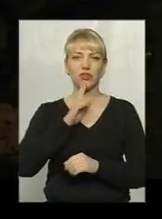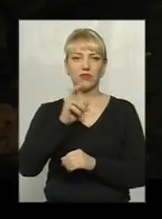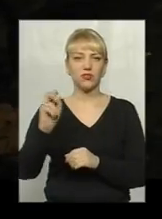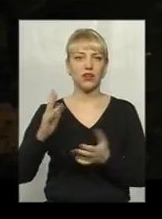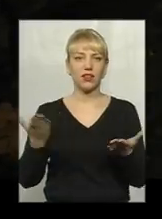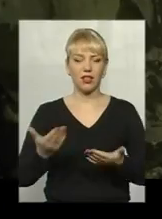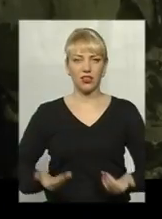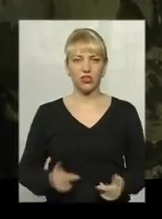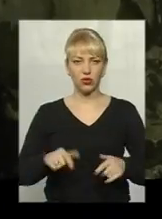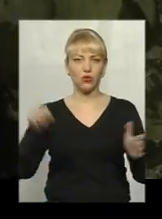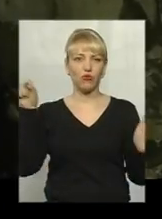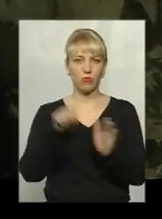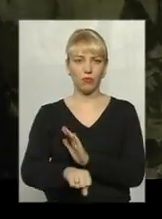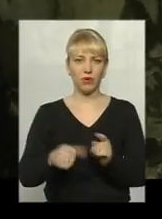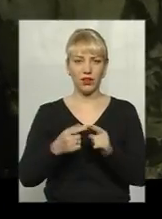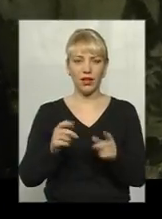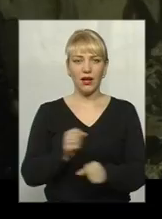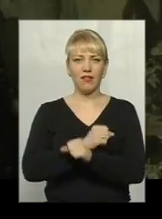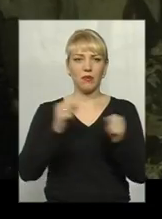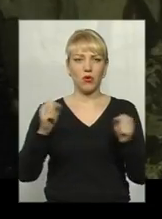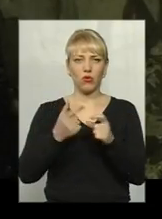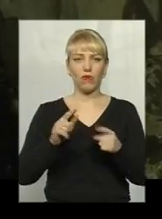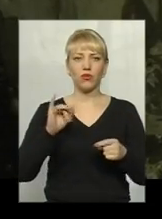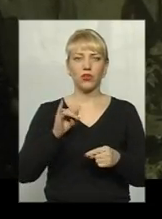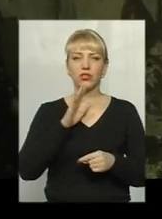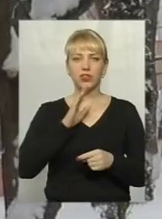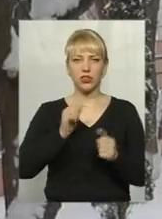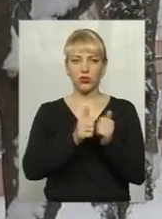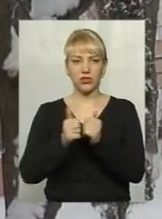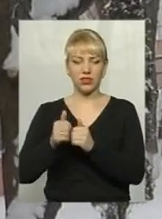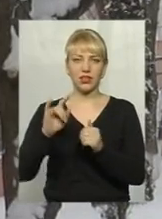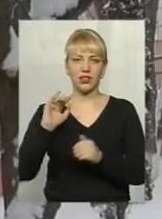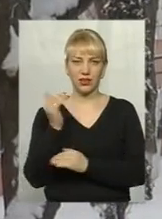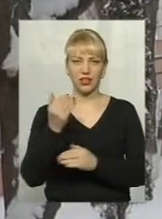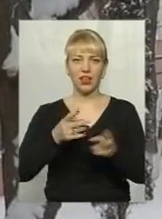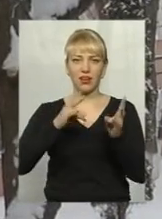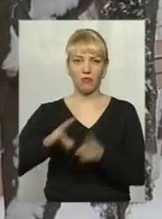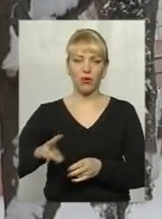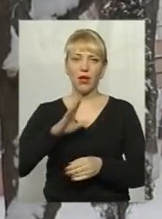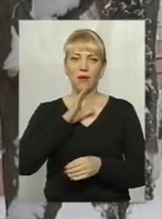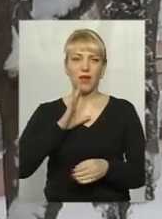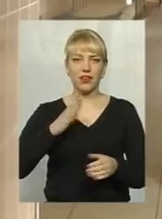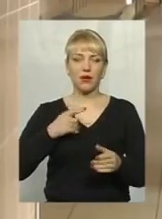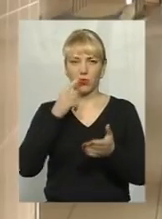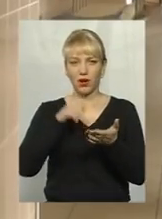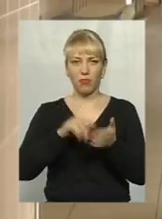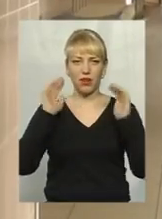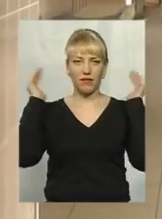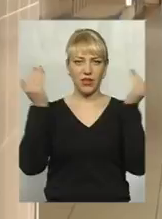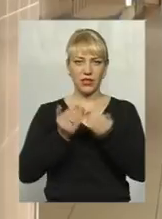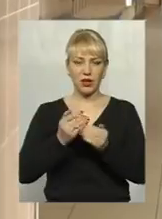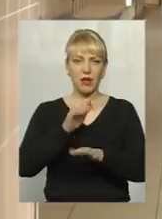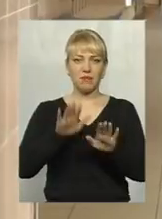жила тут, вбило вибуховою хвилею. Сусідська дитина травмована. Мати загиблої спочатку потрапила до реанімації місцевого